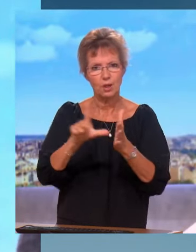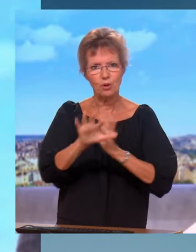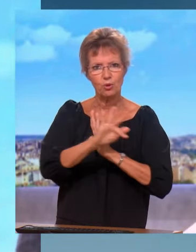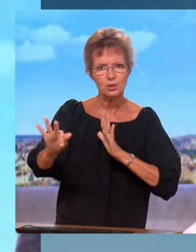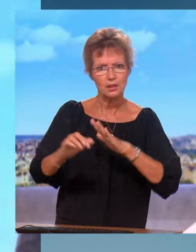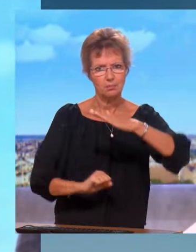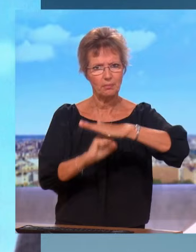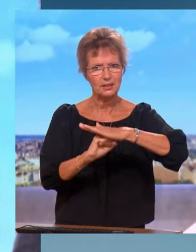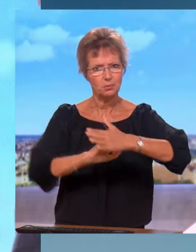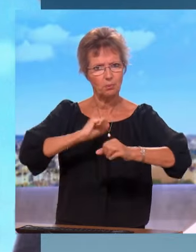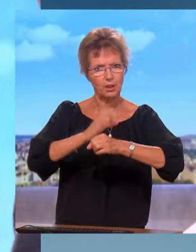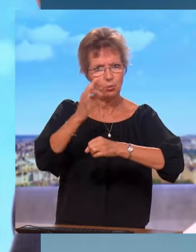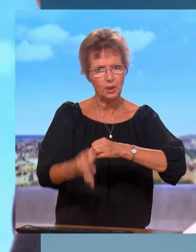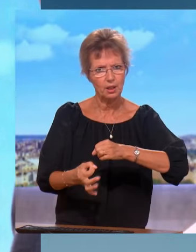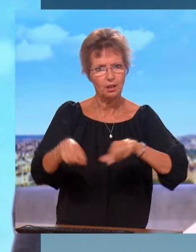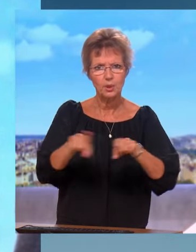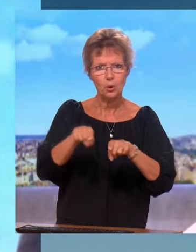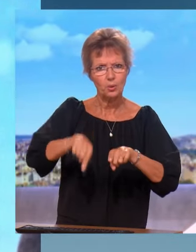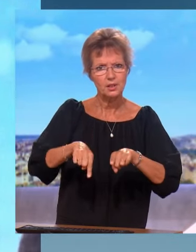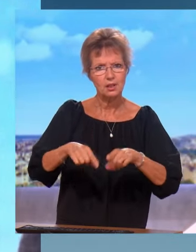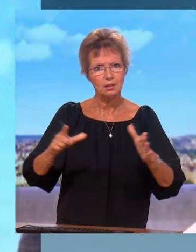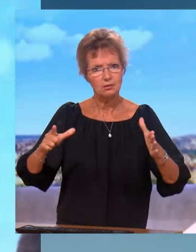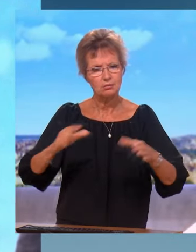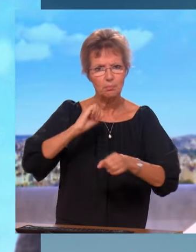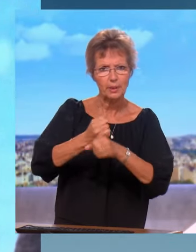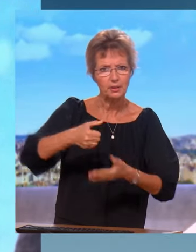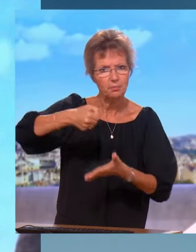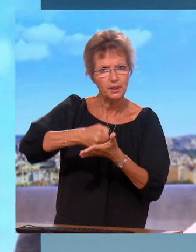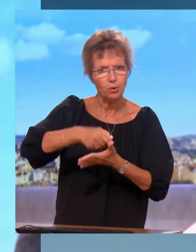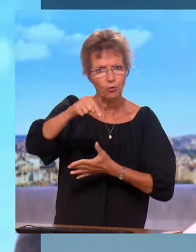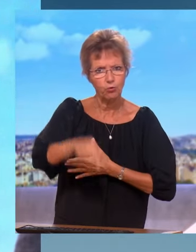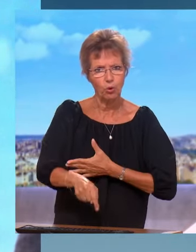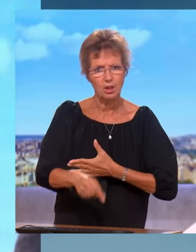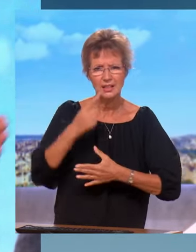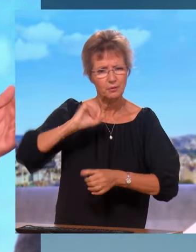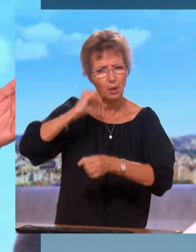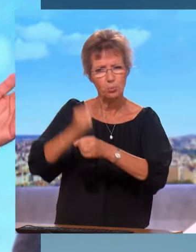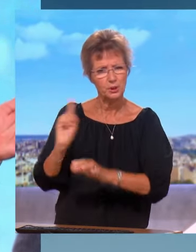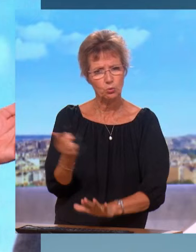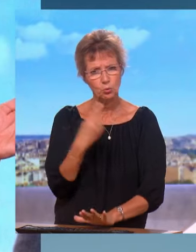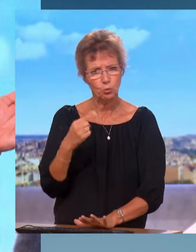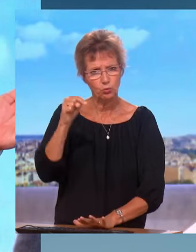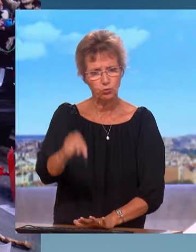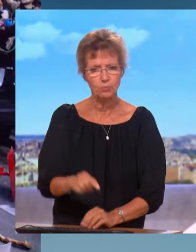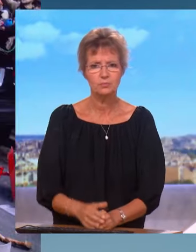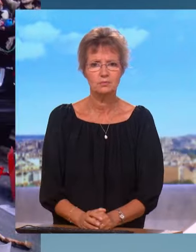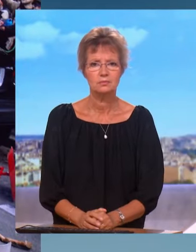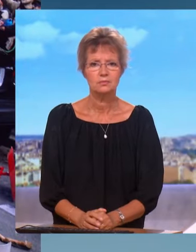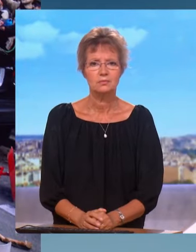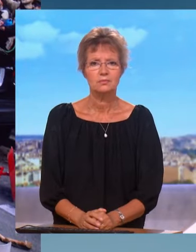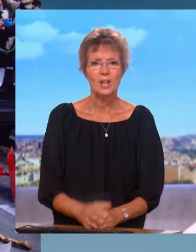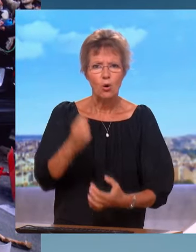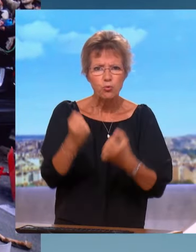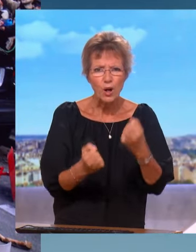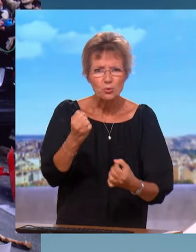française doit prévoir des minimums et on saura donc qu'il n'y aura plus aucune impunité. Mais regardez ce qui s'est passé. Cette